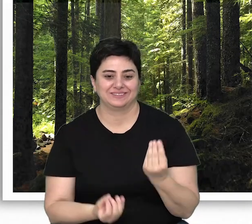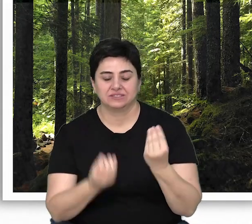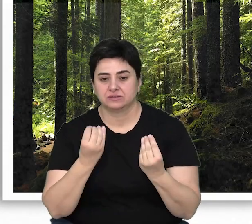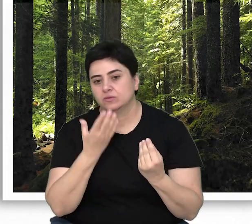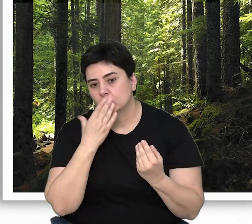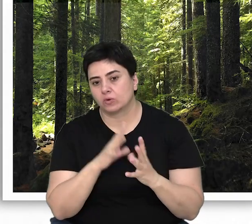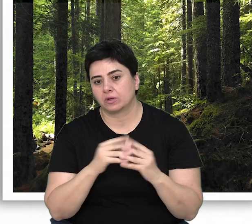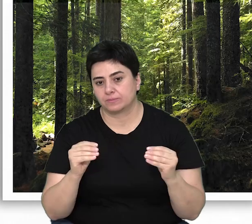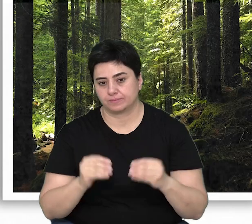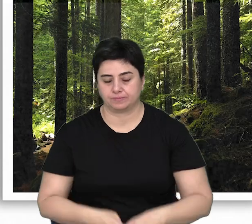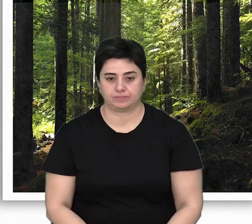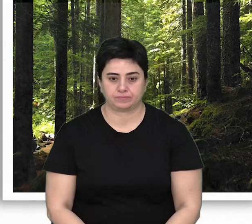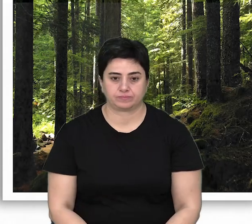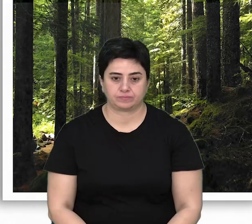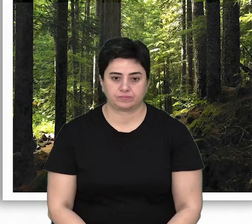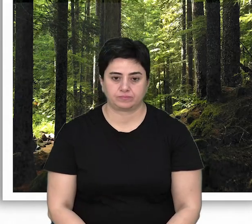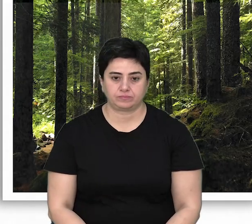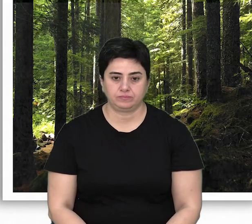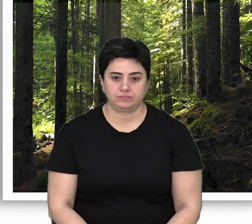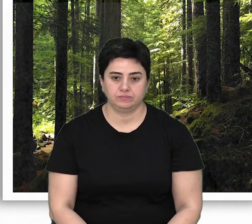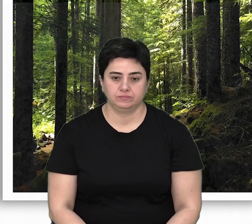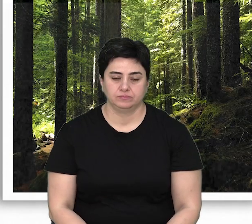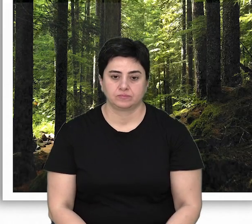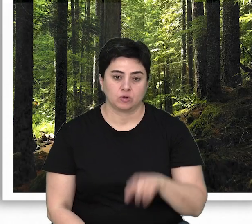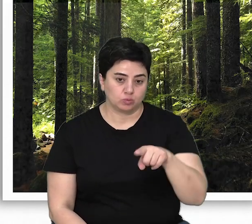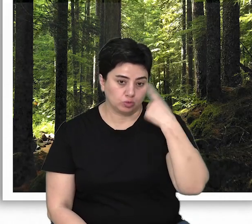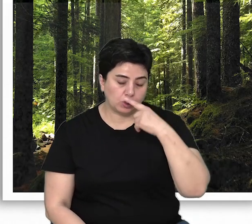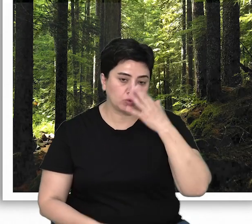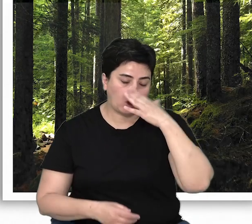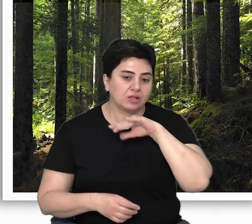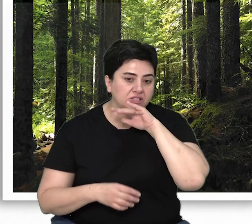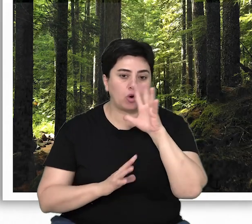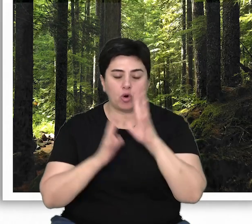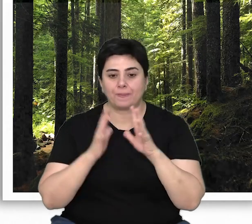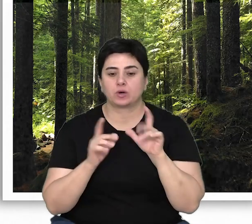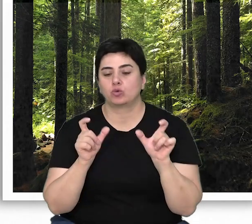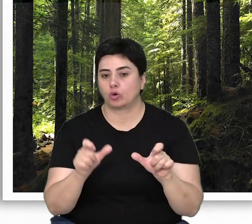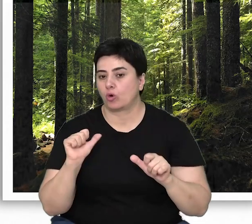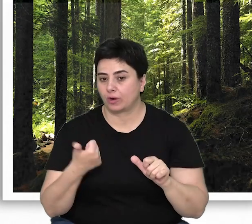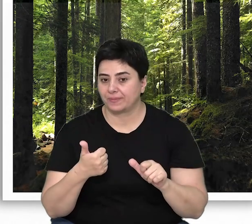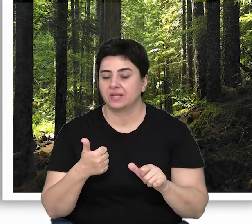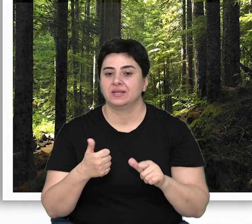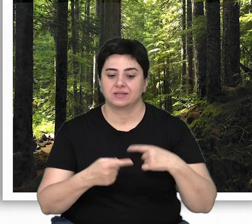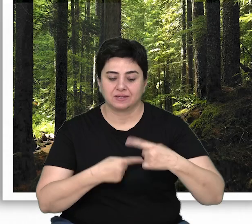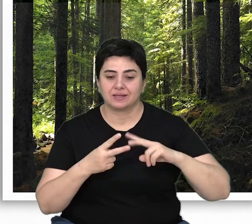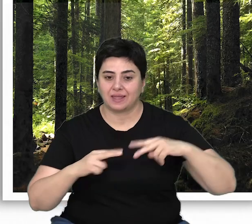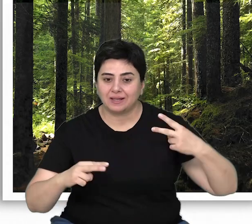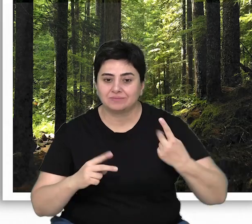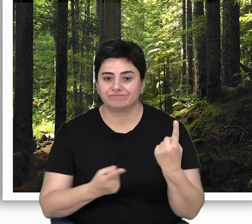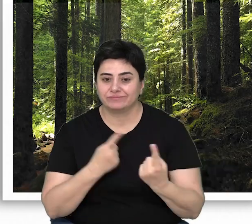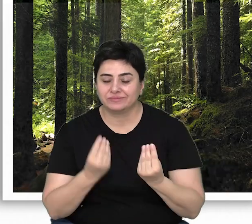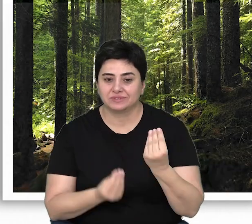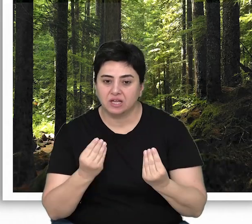çözümlerin ortaya çıkmasına olanak kalmamaktadır. Bu yüzden doğal yaşlı ormanların korunması, genlerin,